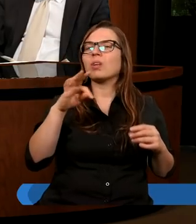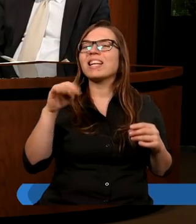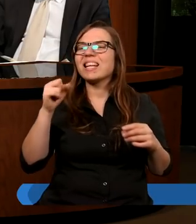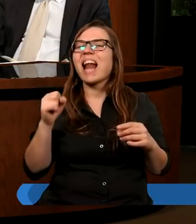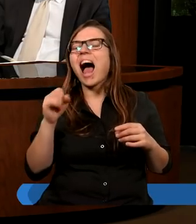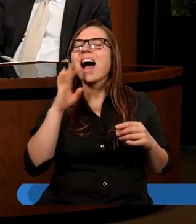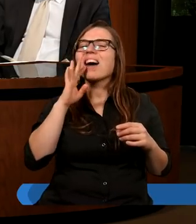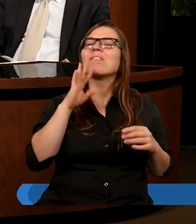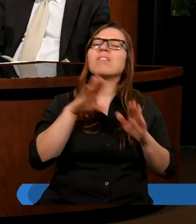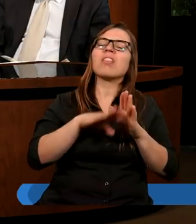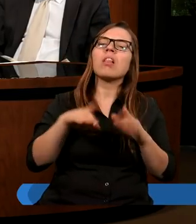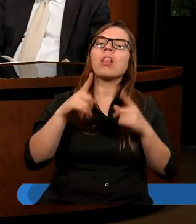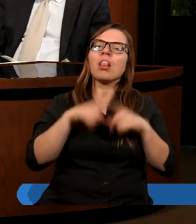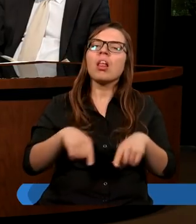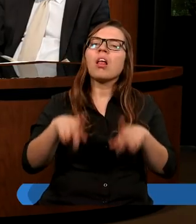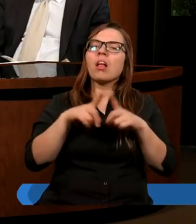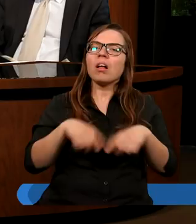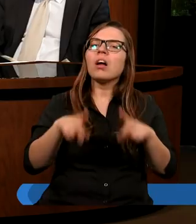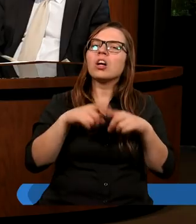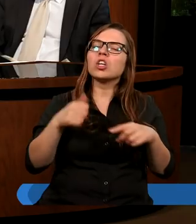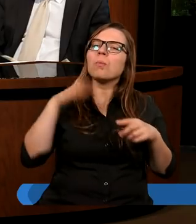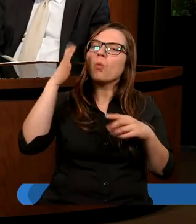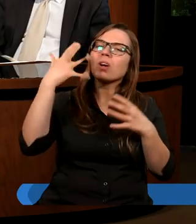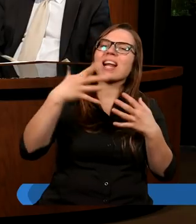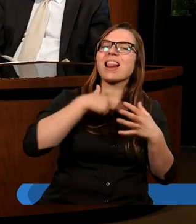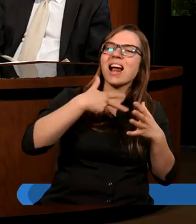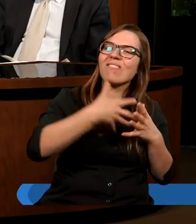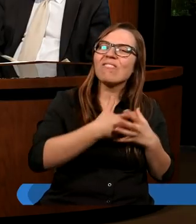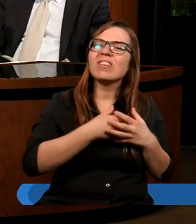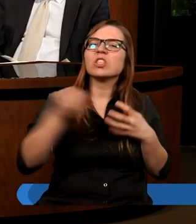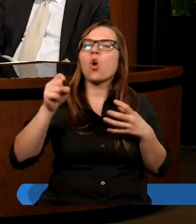też stawia nas pod jakąś ścianą, jak to mówimy.